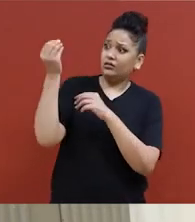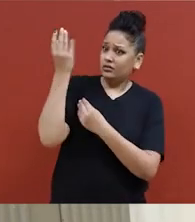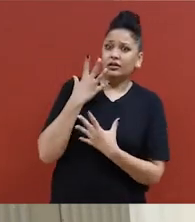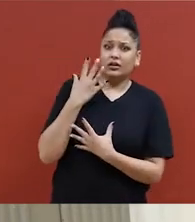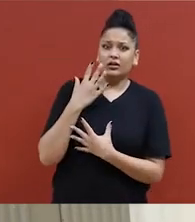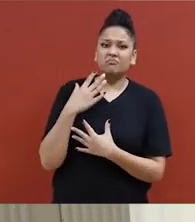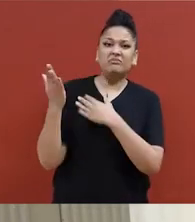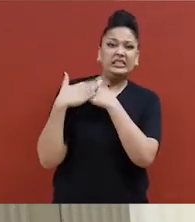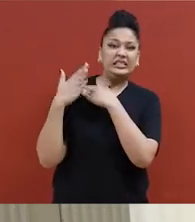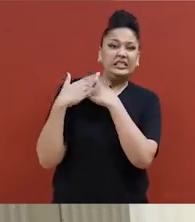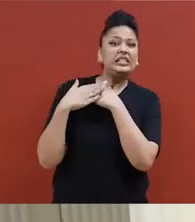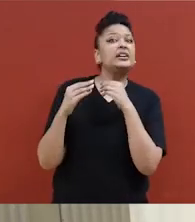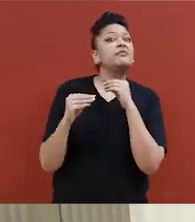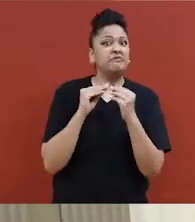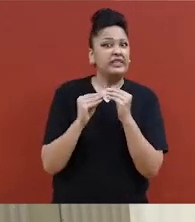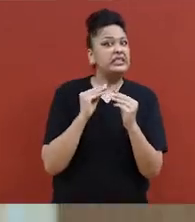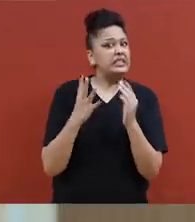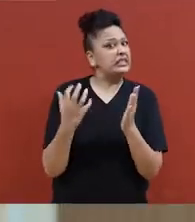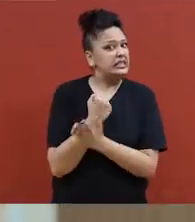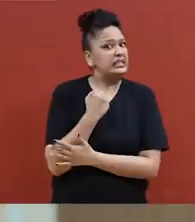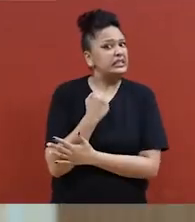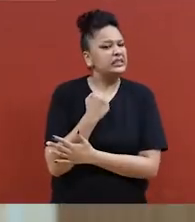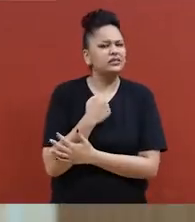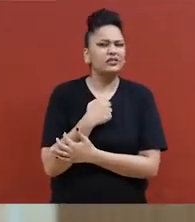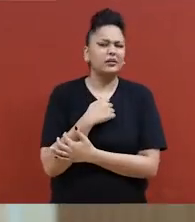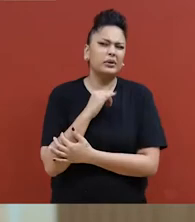fallait le réparer. Et en tant que femme,